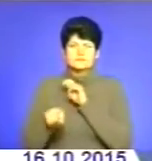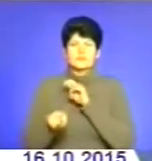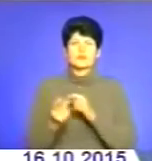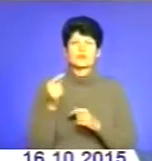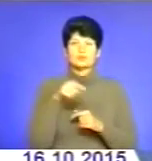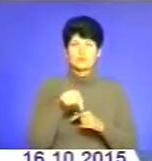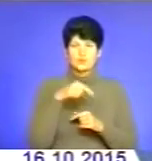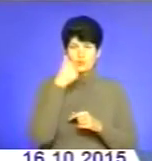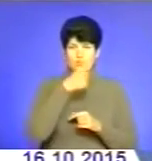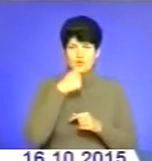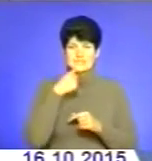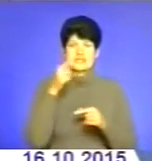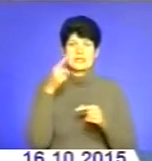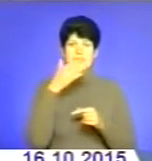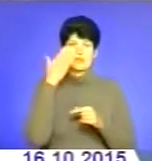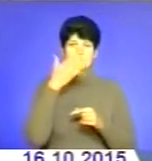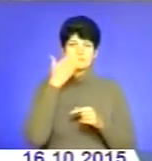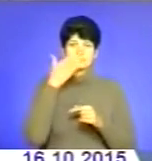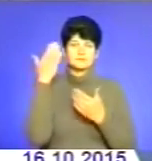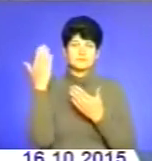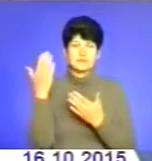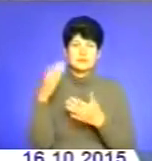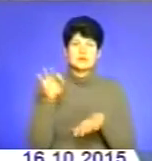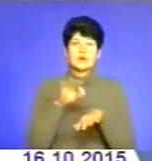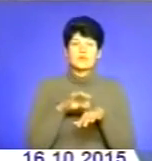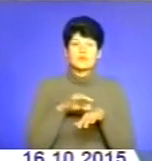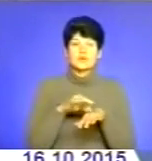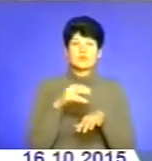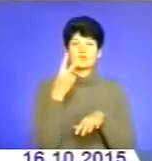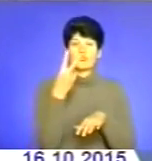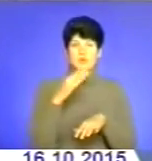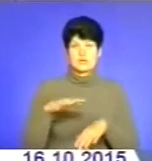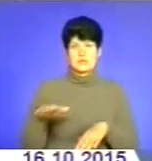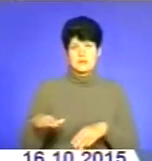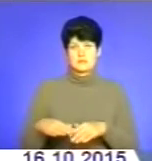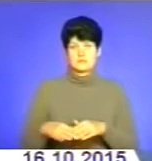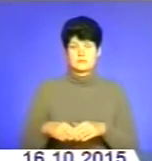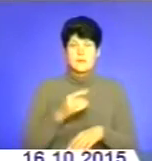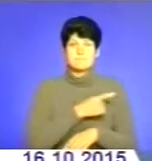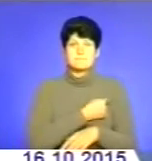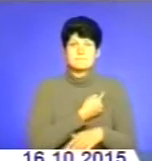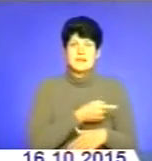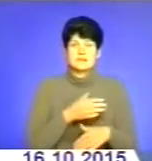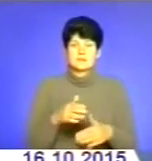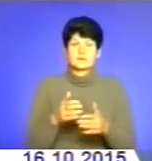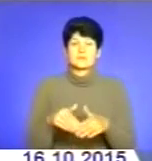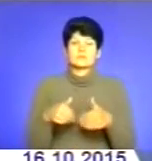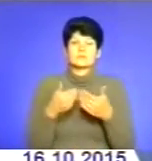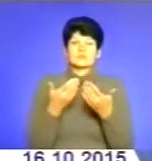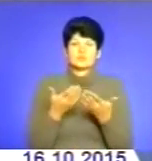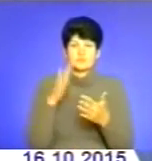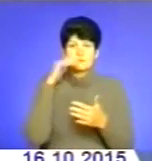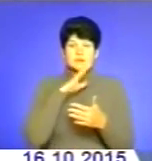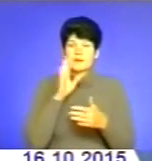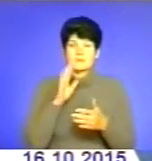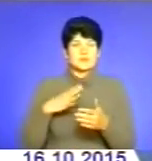цьогоріч на Закарпатті поліоміелітом захворіли двоє дітей. Медики радять батькам не зволікати, адже хвороба